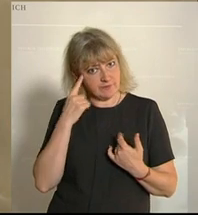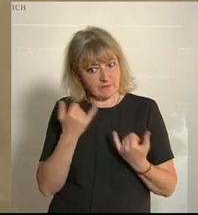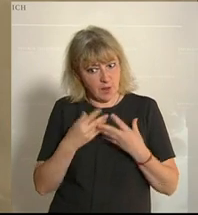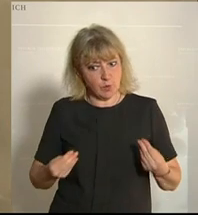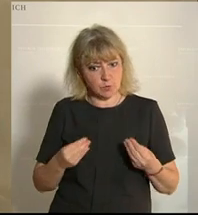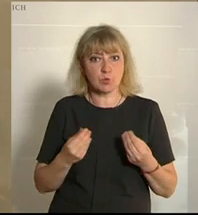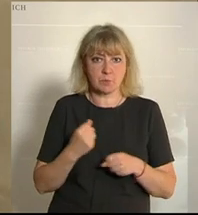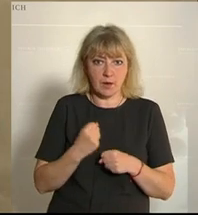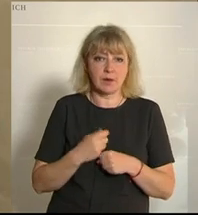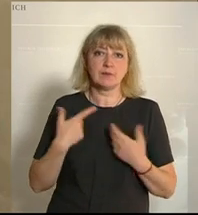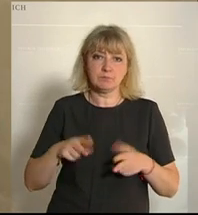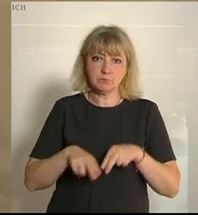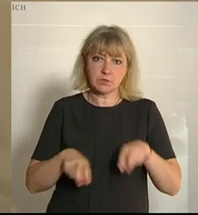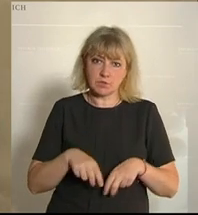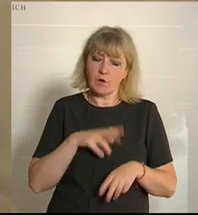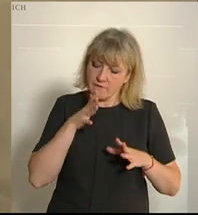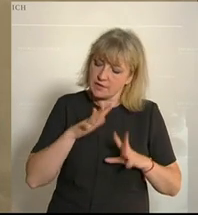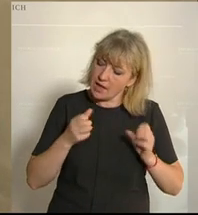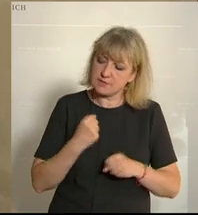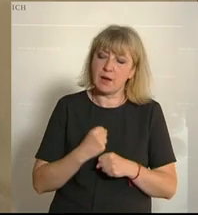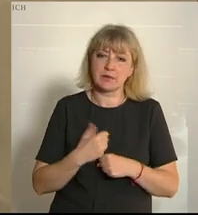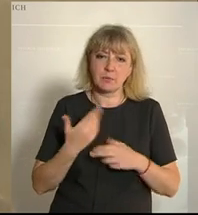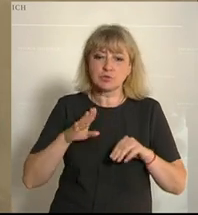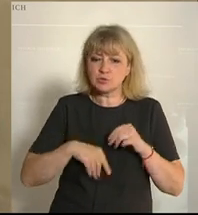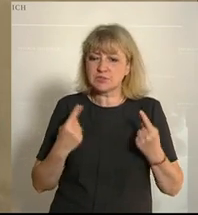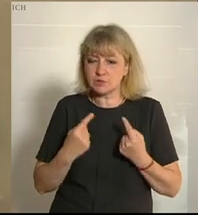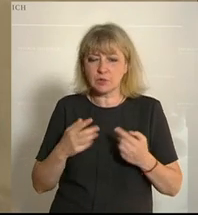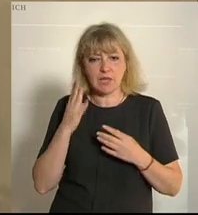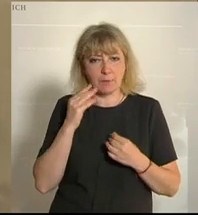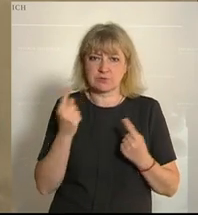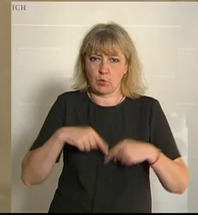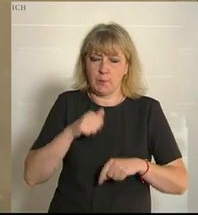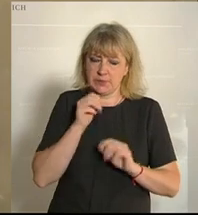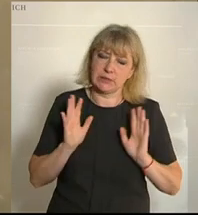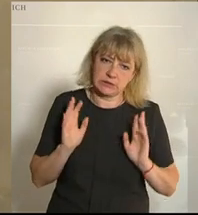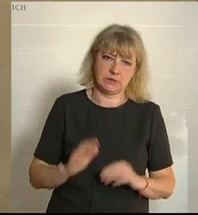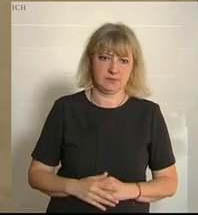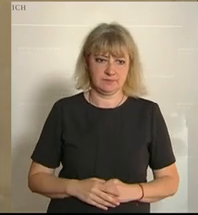und diese Bundesregierung wird alles Mögliche machen, damit das Worst-Case-Szenario im Herbst nicht eintrifft.